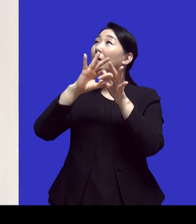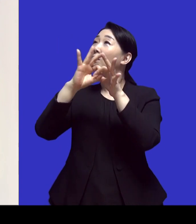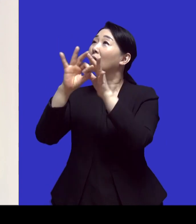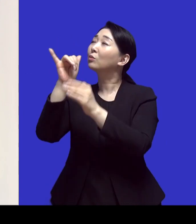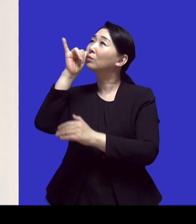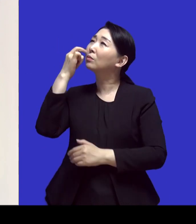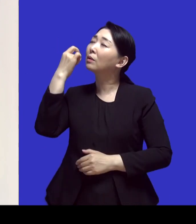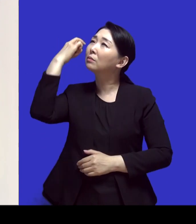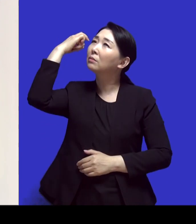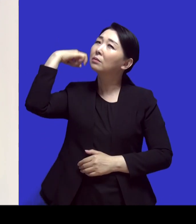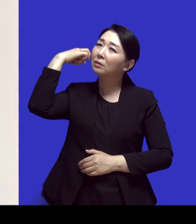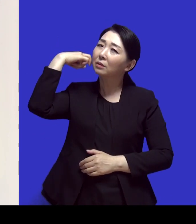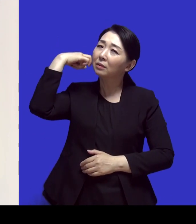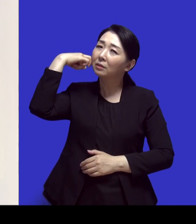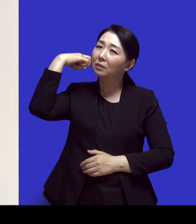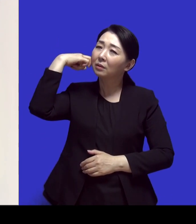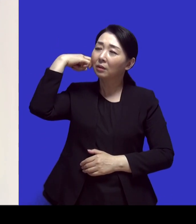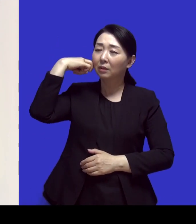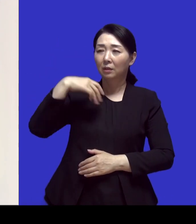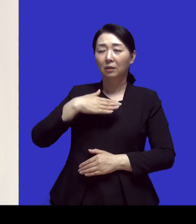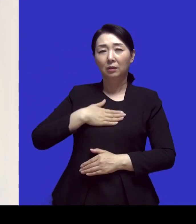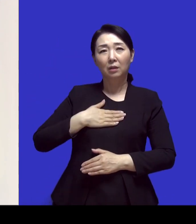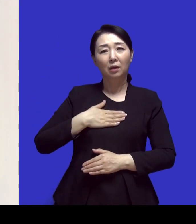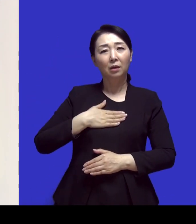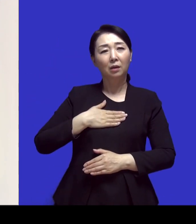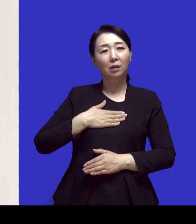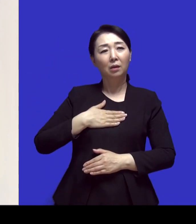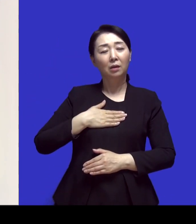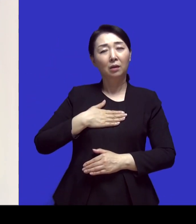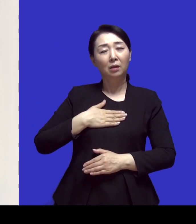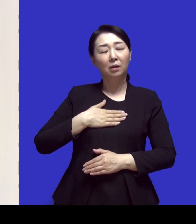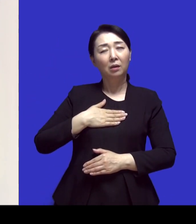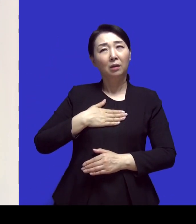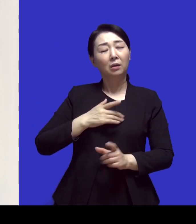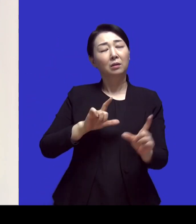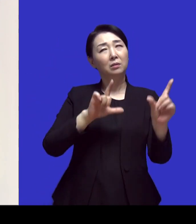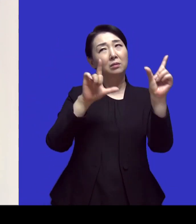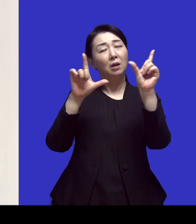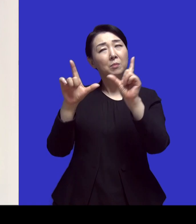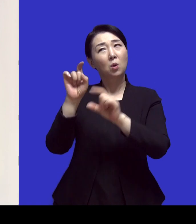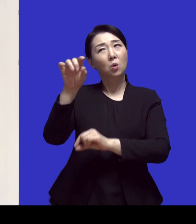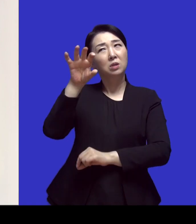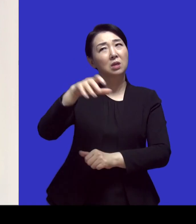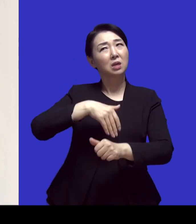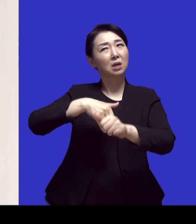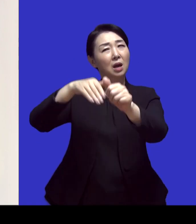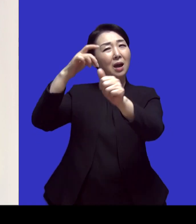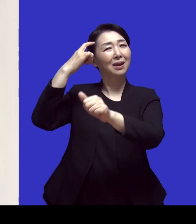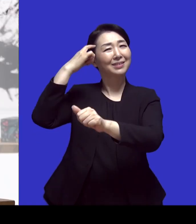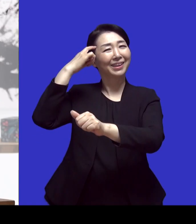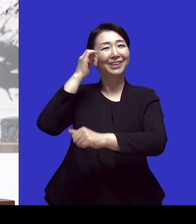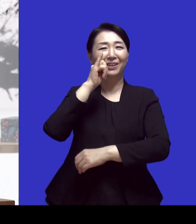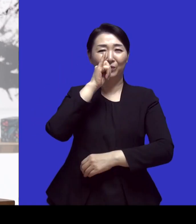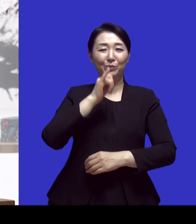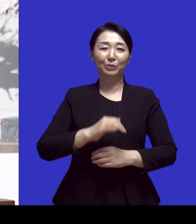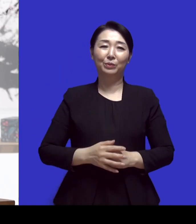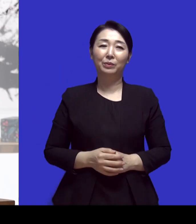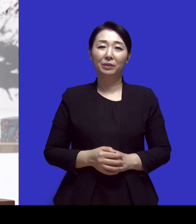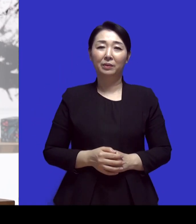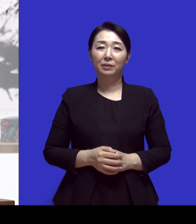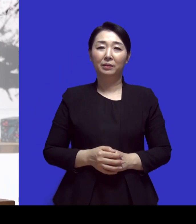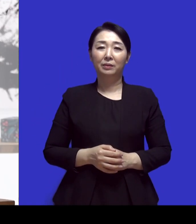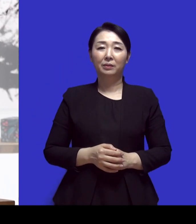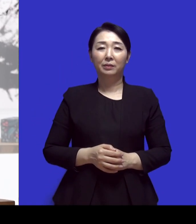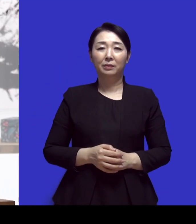생각이 들죠 그렇죠 그렇죠 재산이 어디론가 나중에 가게 되겠다는 생각을 그때부터 이제 하면서 살았죠 예 아니 이제 그